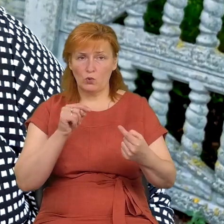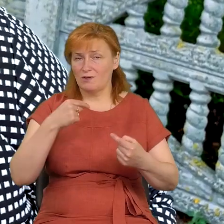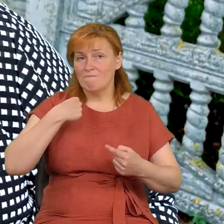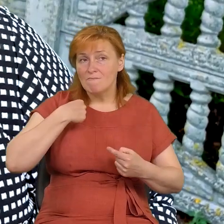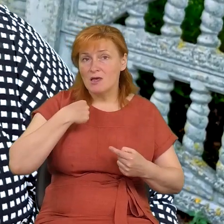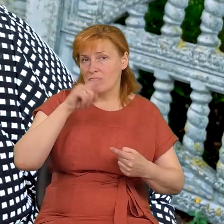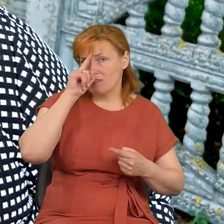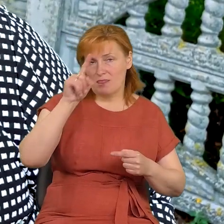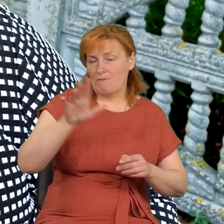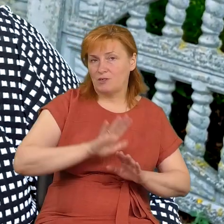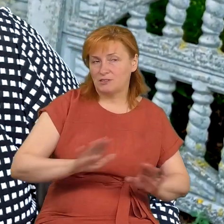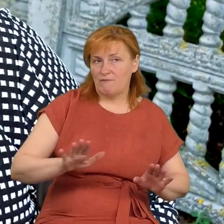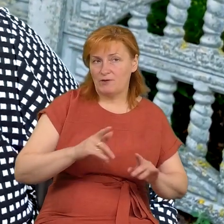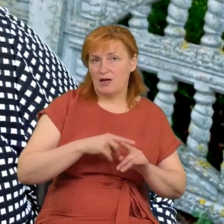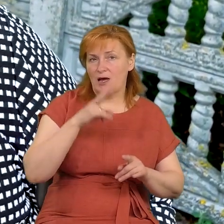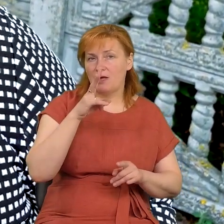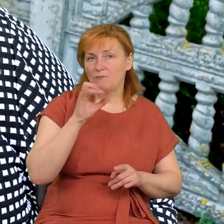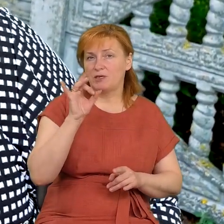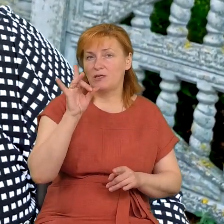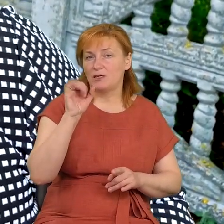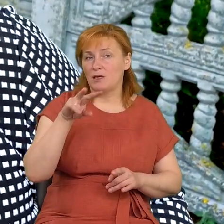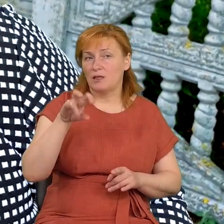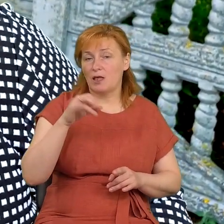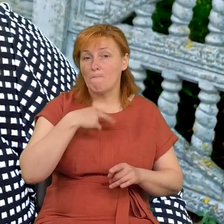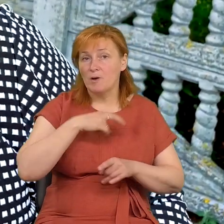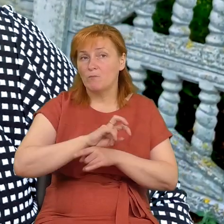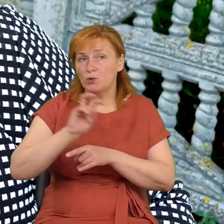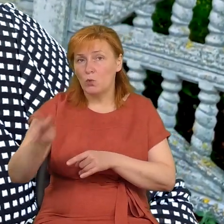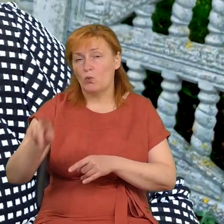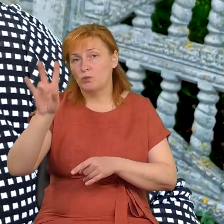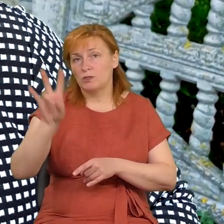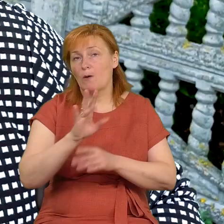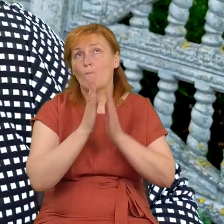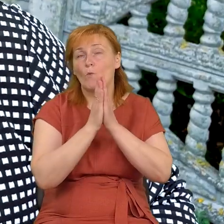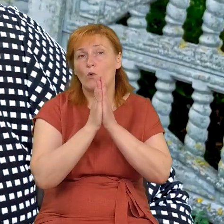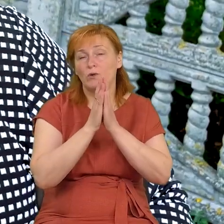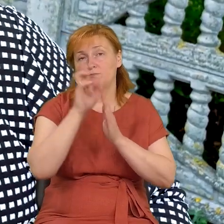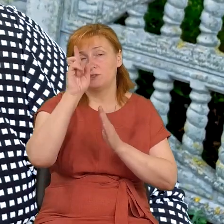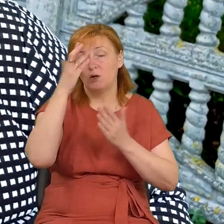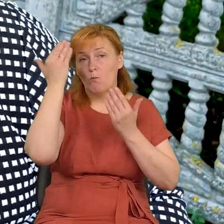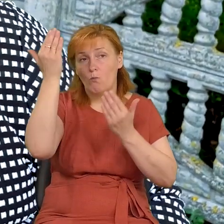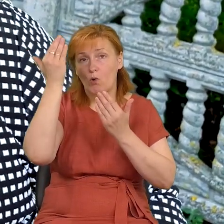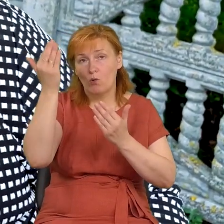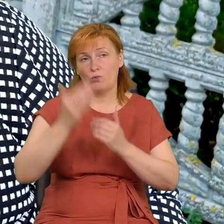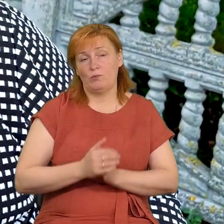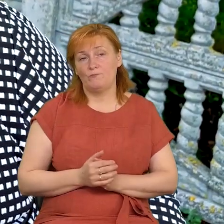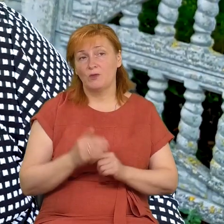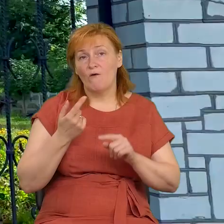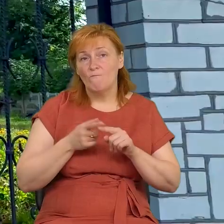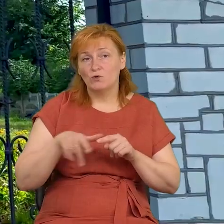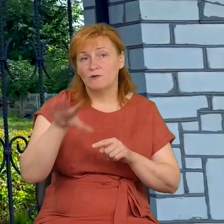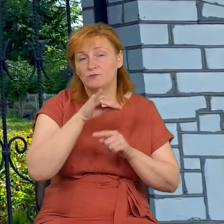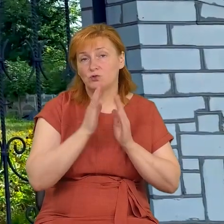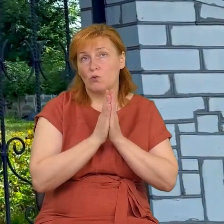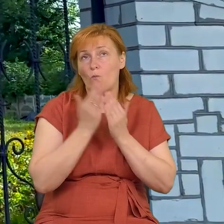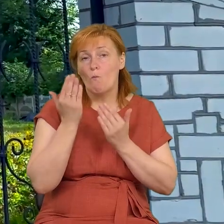нікого. Ми приходимо, молимося Богу, і Киріла призиваємо, Нежинського Клімента. Все, от якому ми молимося.